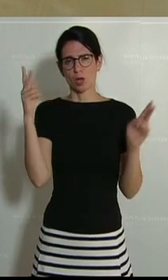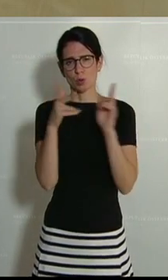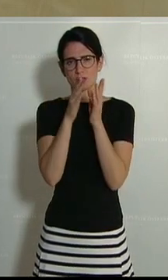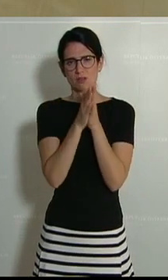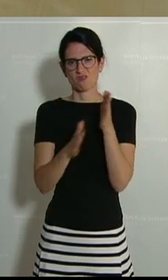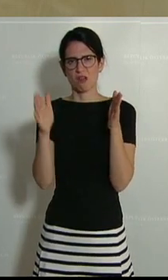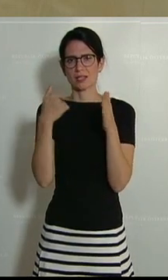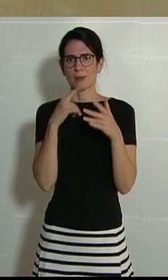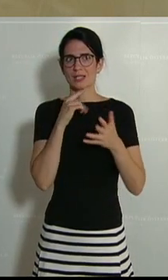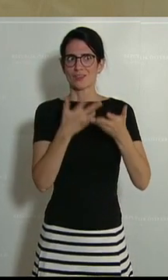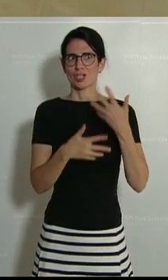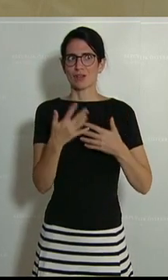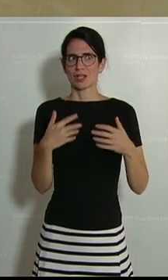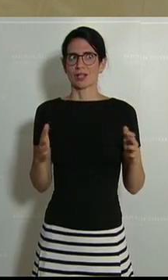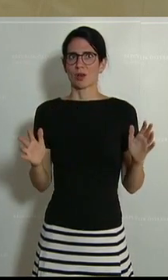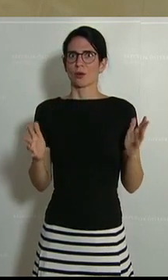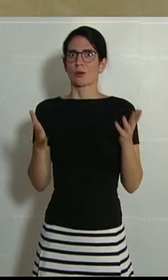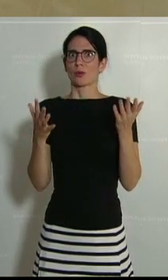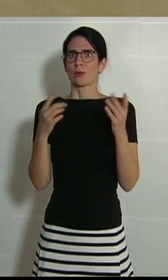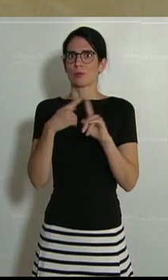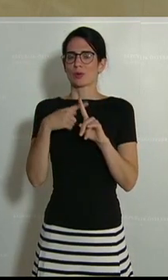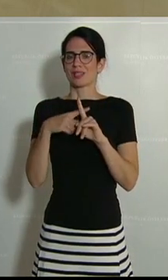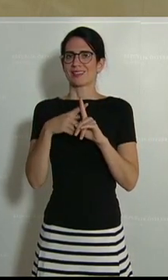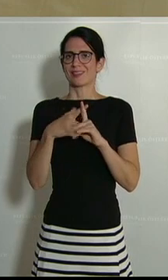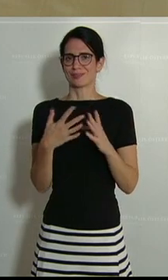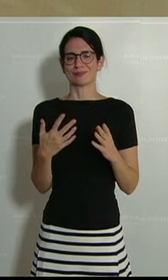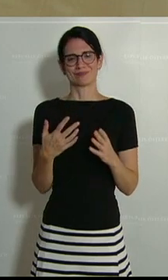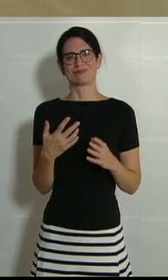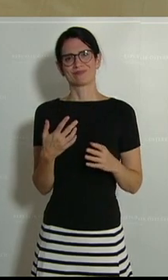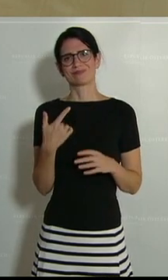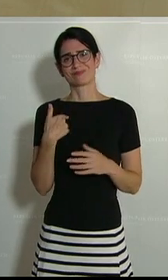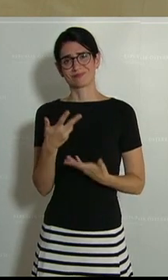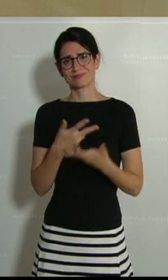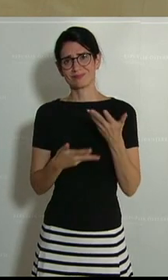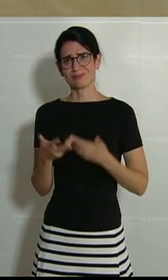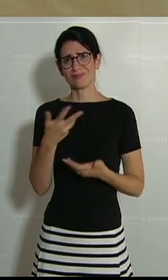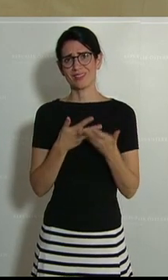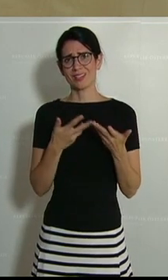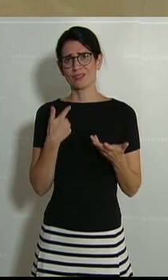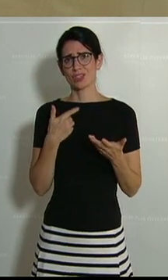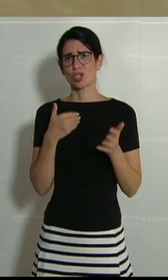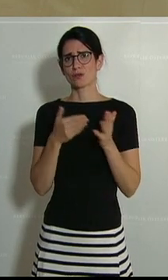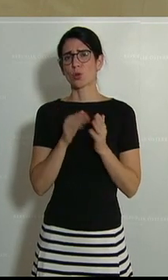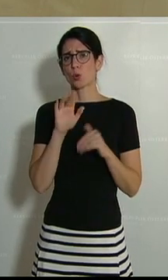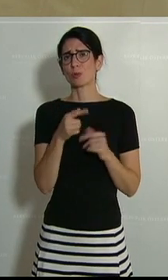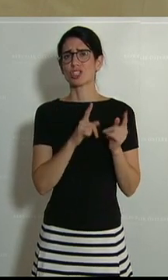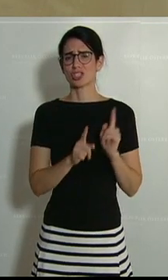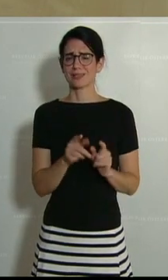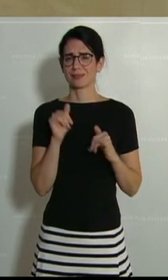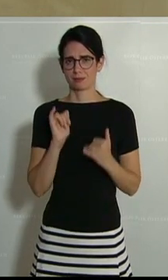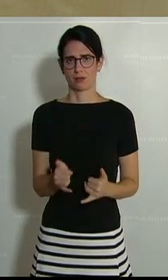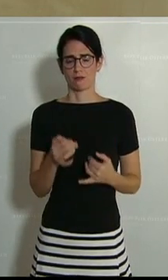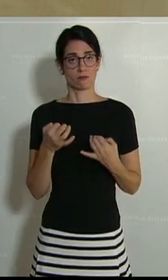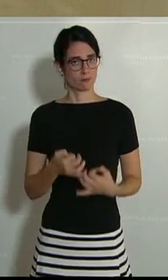Phase der Erholung in der Wirtschaft und ich habe immer schon gesagt, das hätte die österreichische Wirtschaft noch überstanden und vertragen.